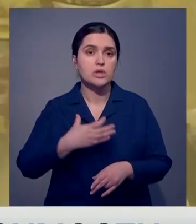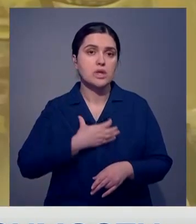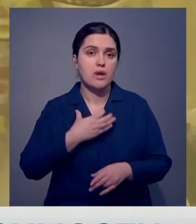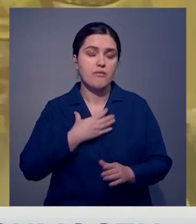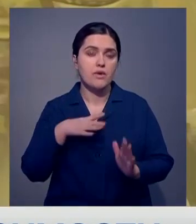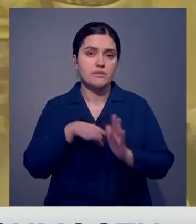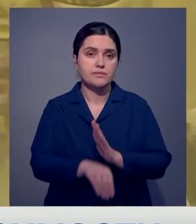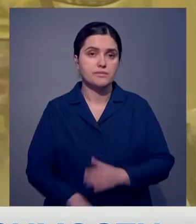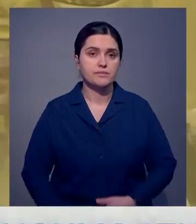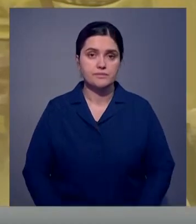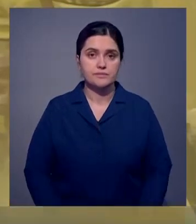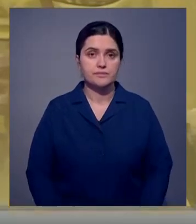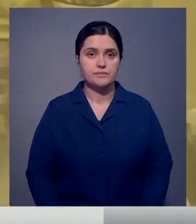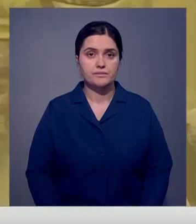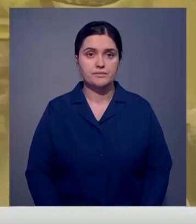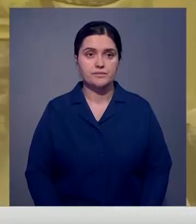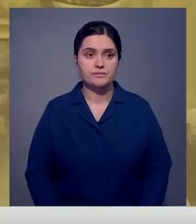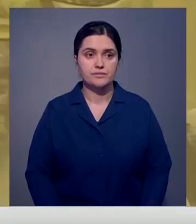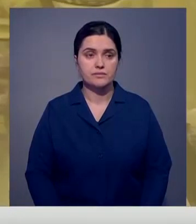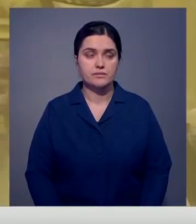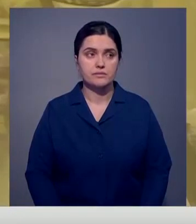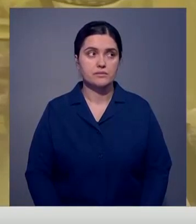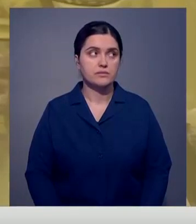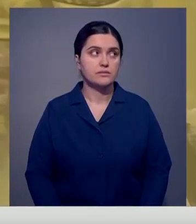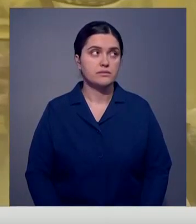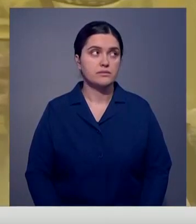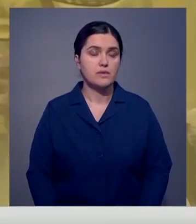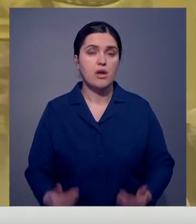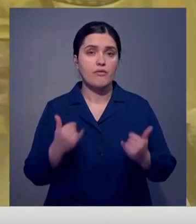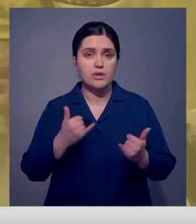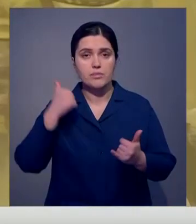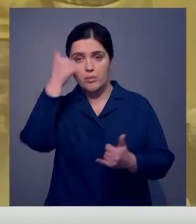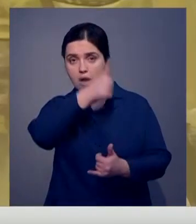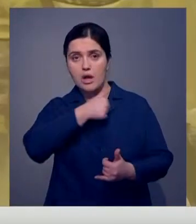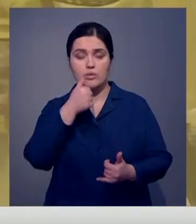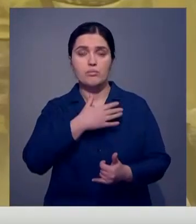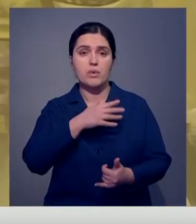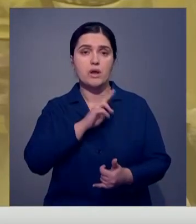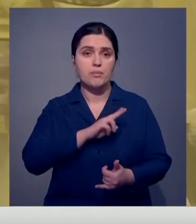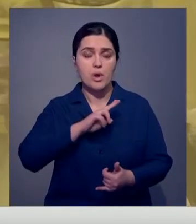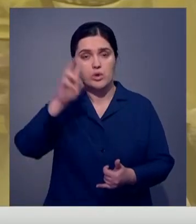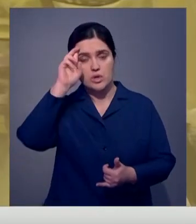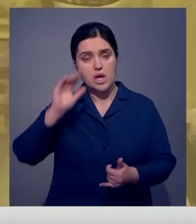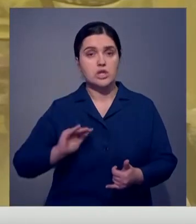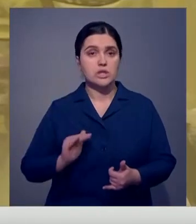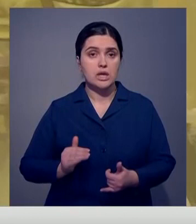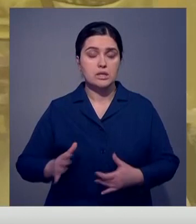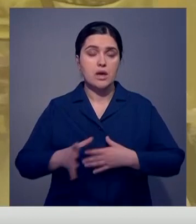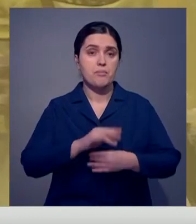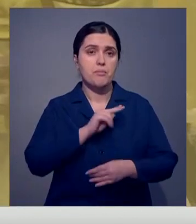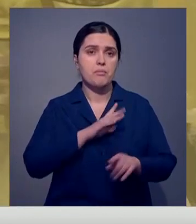В этом году мы хорошо поработали в рамках государственного частного партнерства. Был открытый ряд объектов,